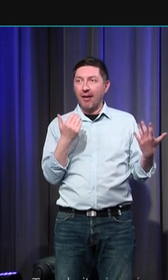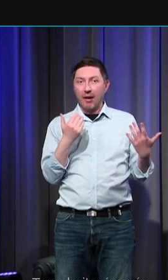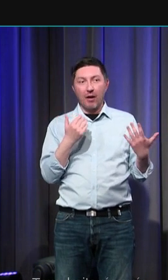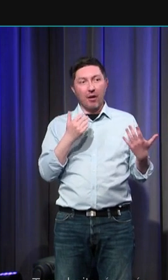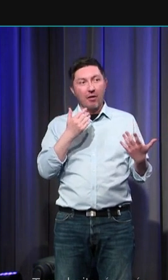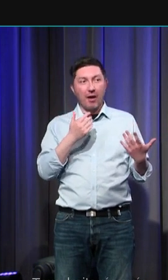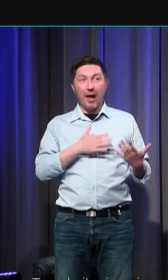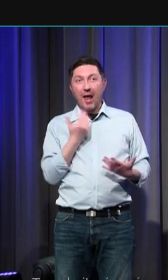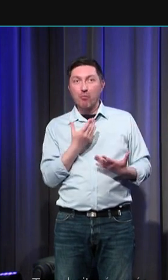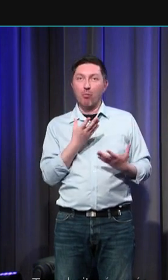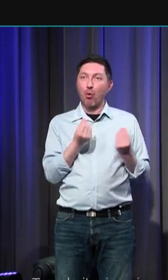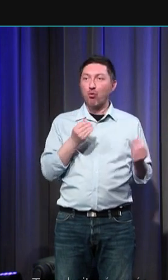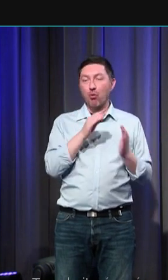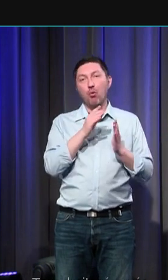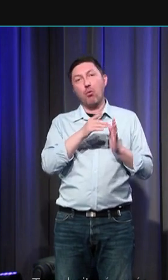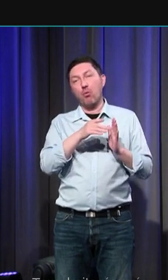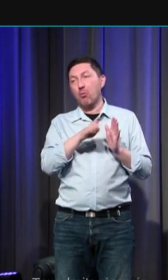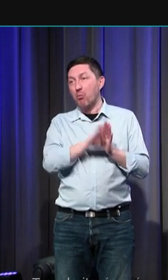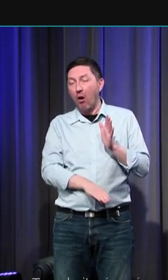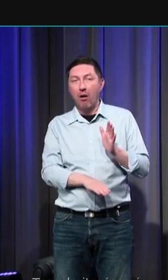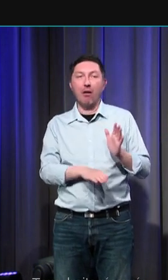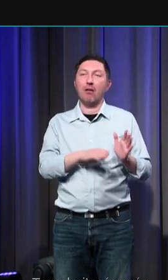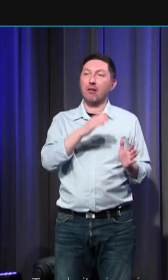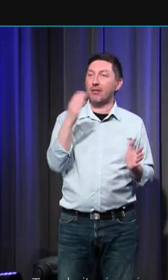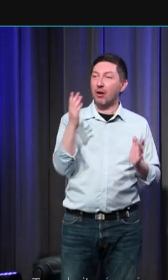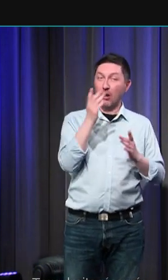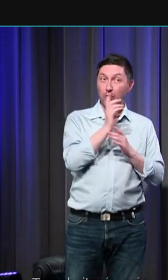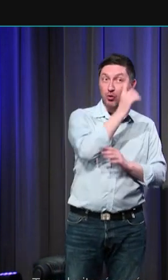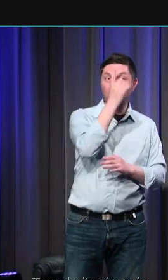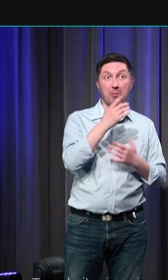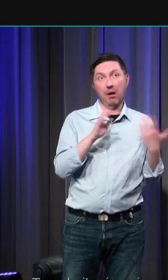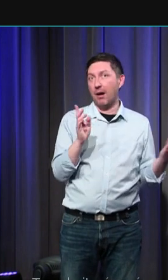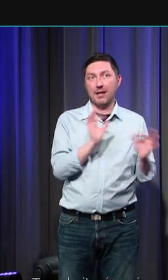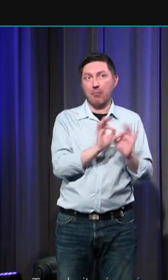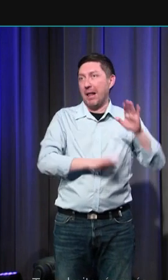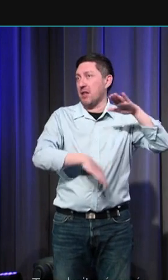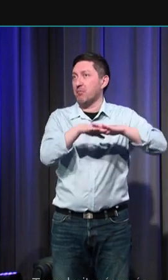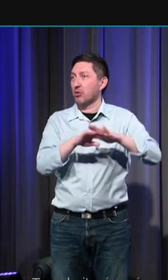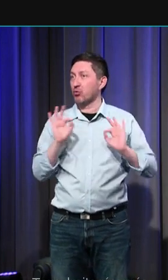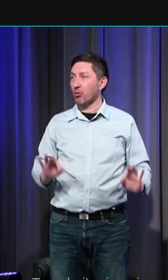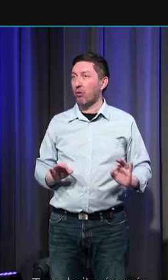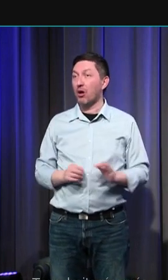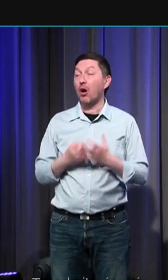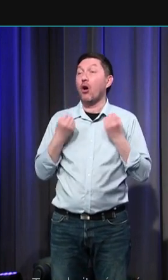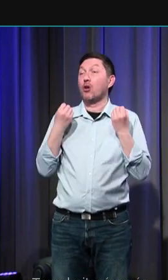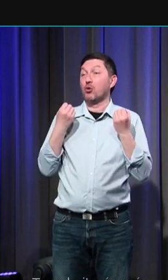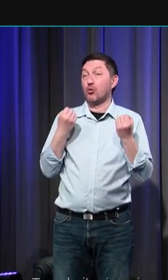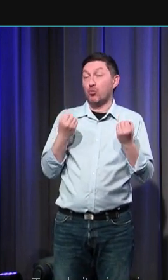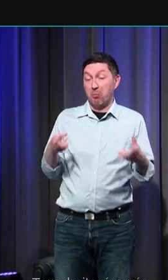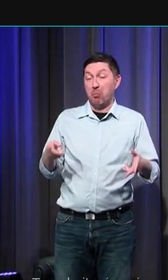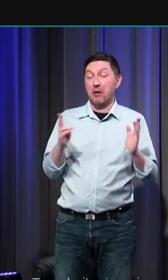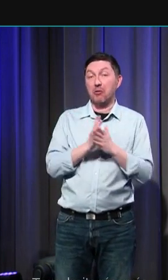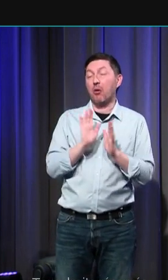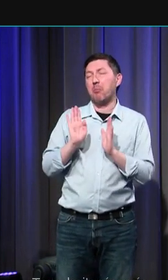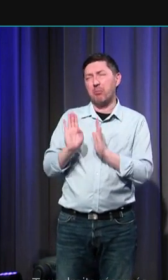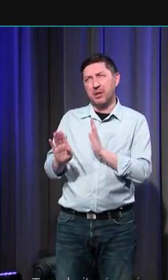Les derniers siècles du Moyen-Âge du coup seront peuplés de ces figures de mystiques, souvent des femmes d'ailleurs, qui s'épuisent dans une dévotion